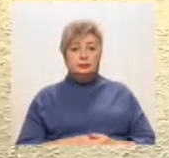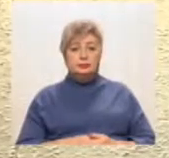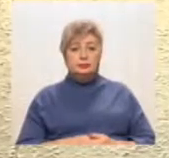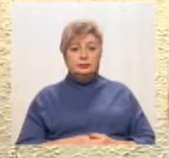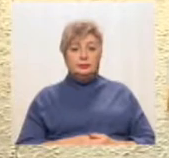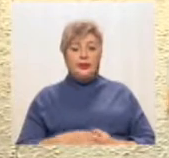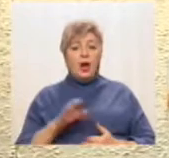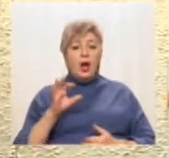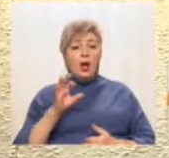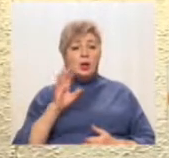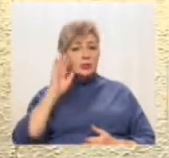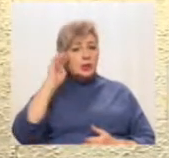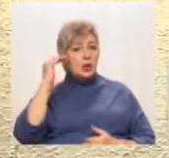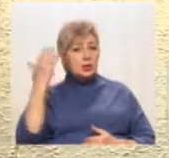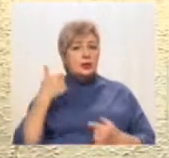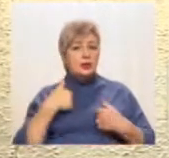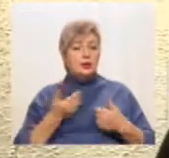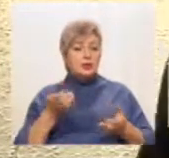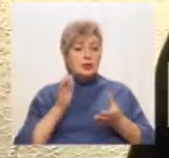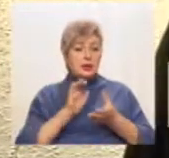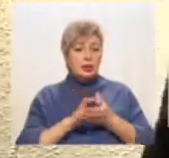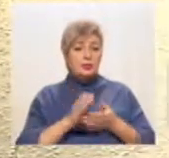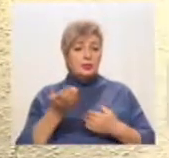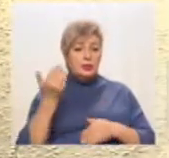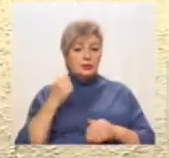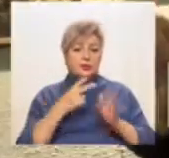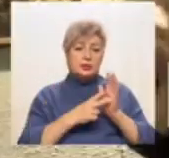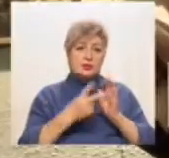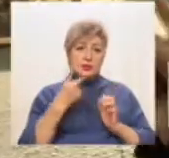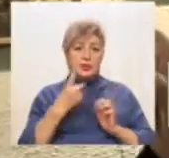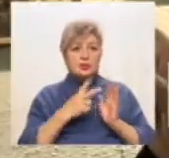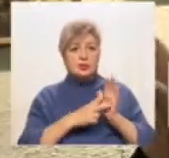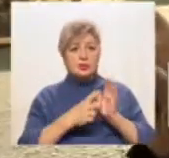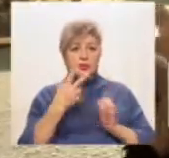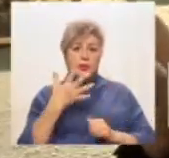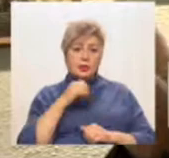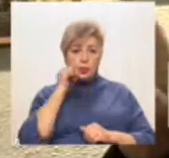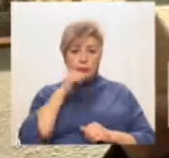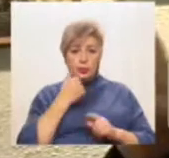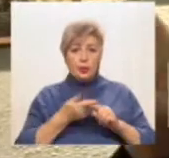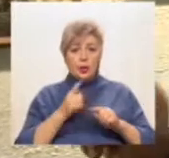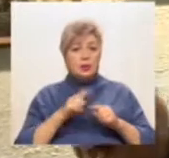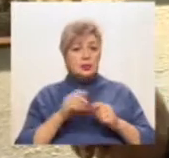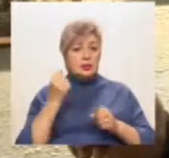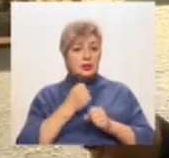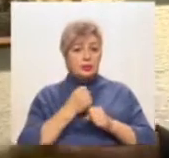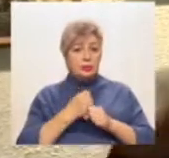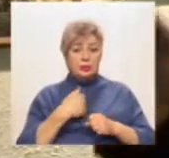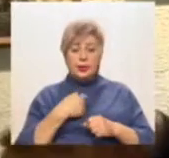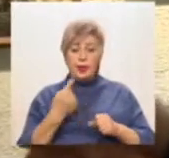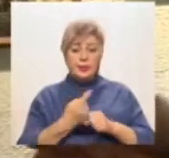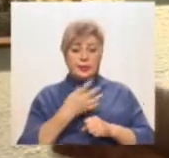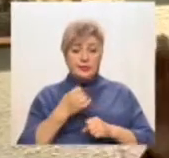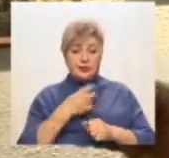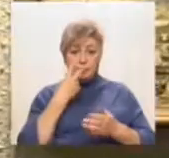«З Олександром ми знайомі давно, із 71-75 року. Ці роботи я побачив перше, два роки тому, і